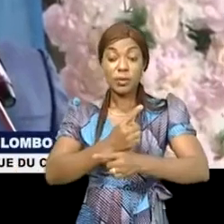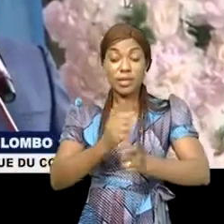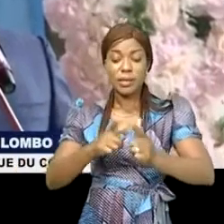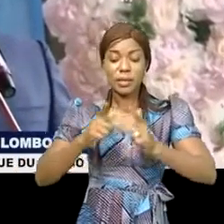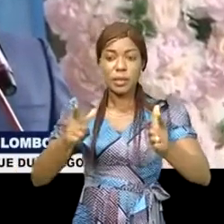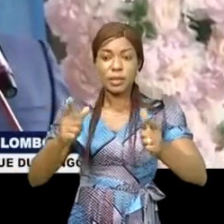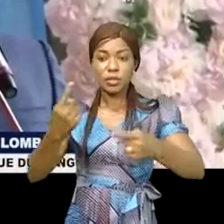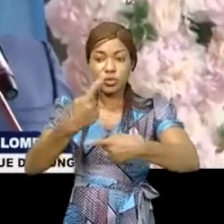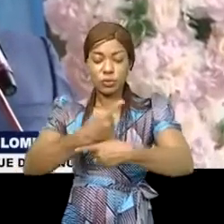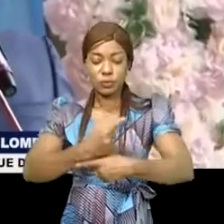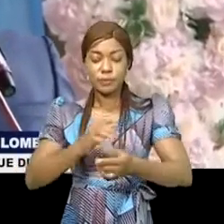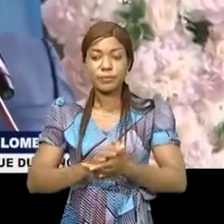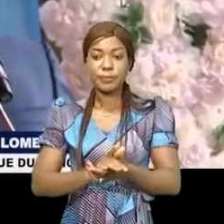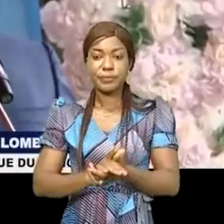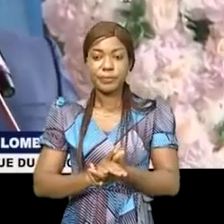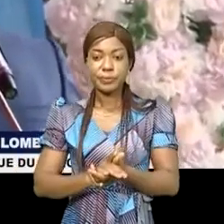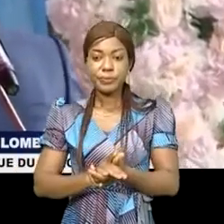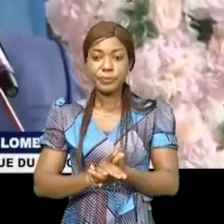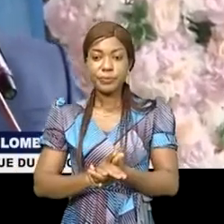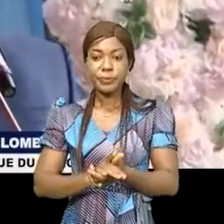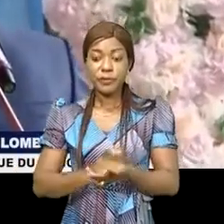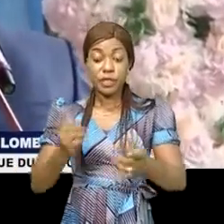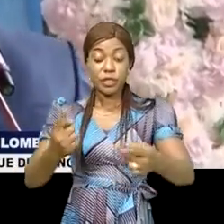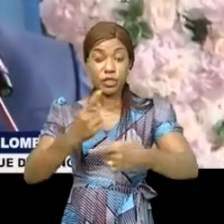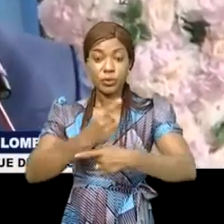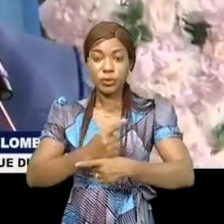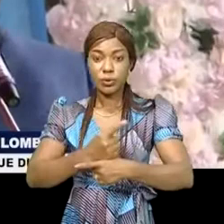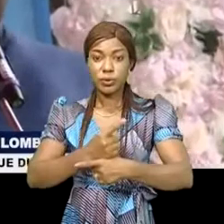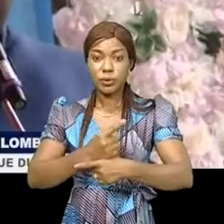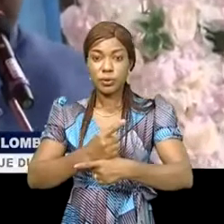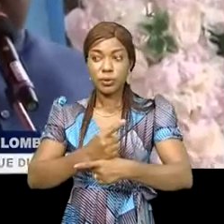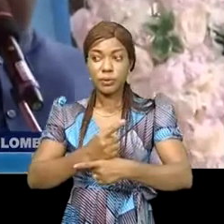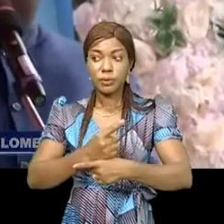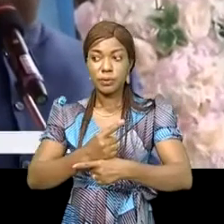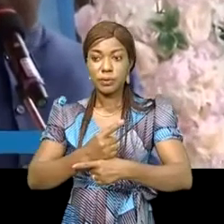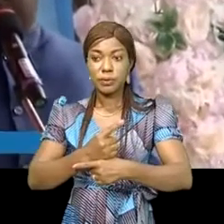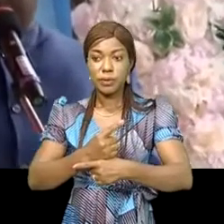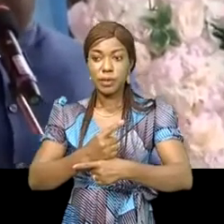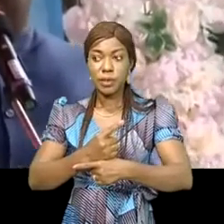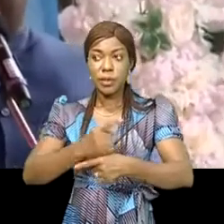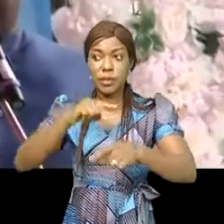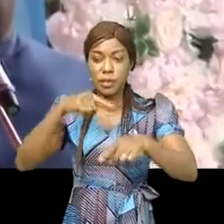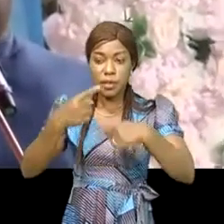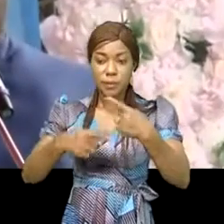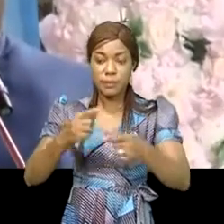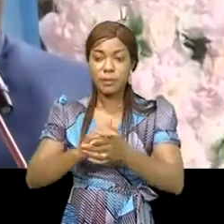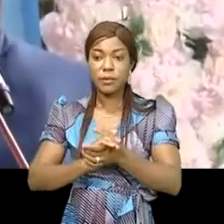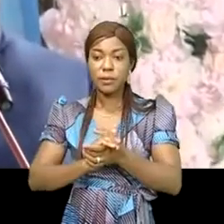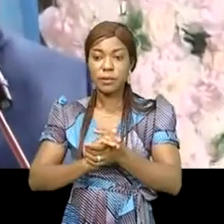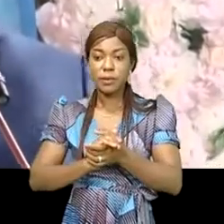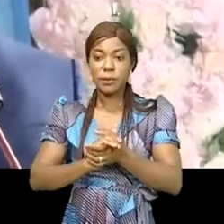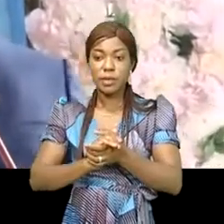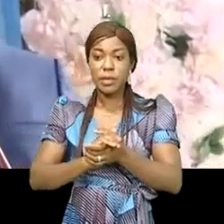un jour qui va davantage sceller les relations